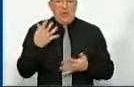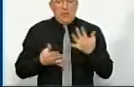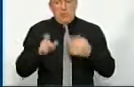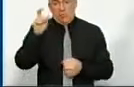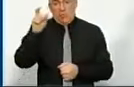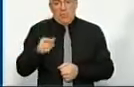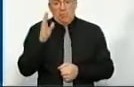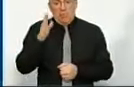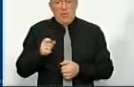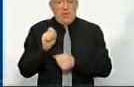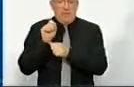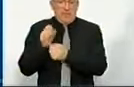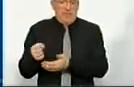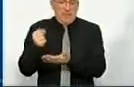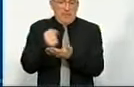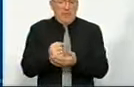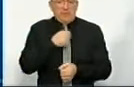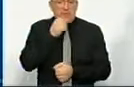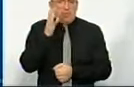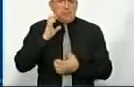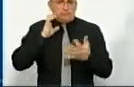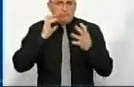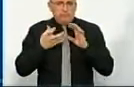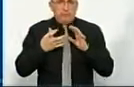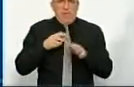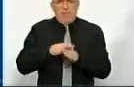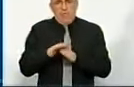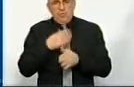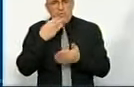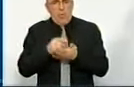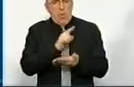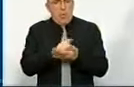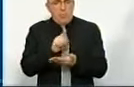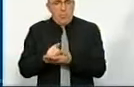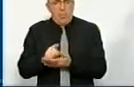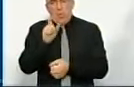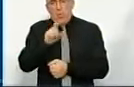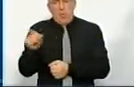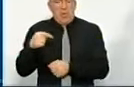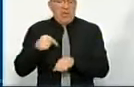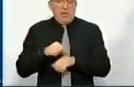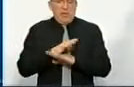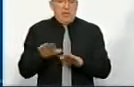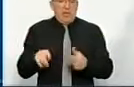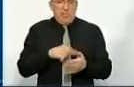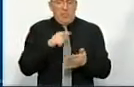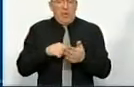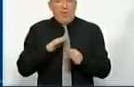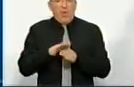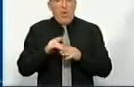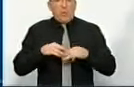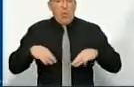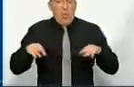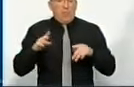людина, яка буде призначена старостою, буде сумлінно виконувати свої обов'язки, громада цього не відчує. Питання по виконкому,